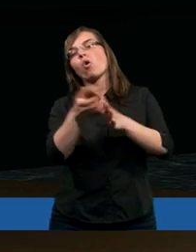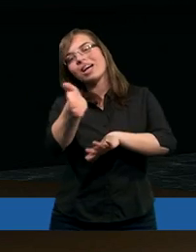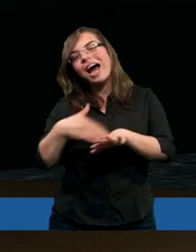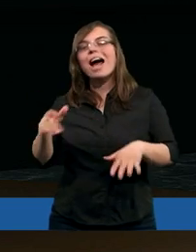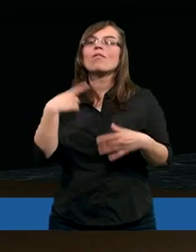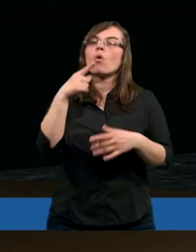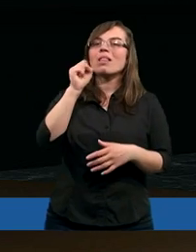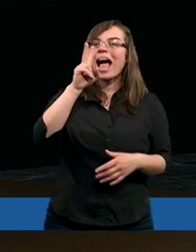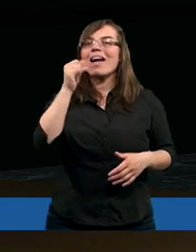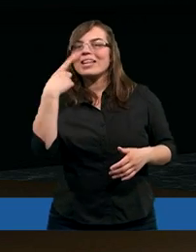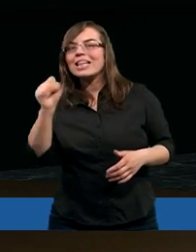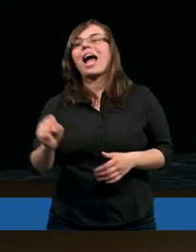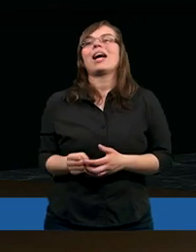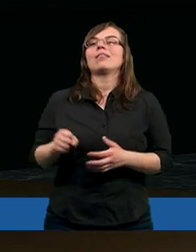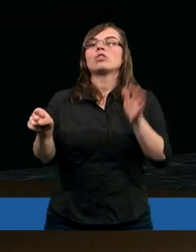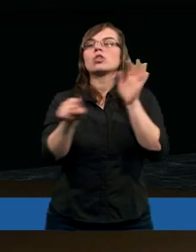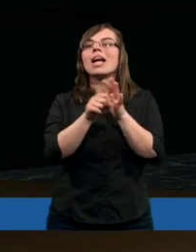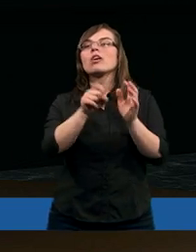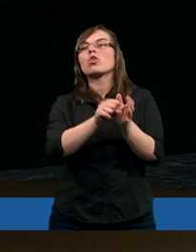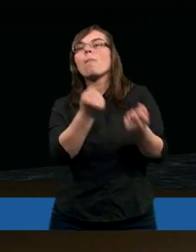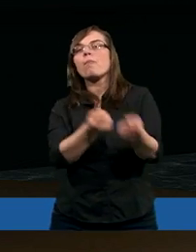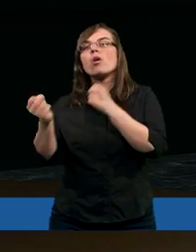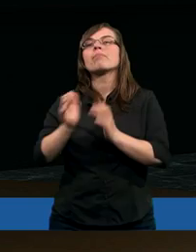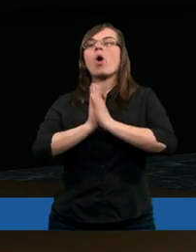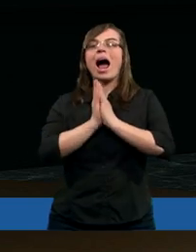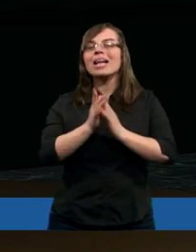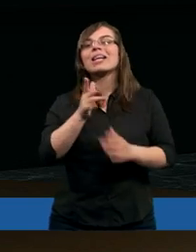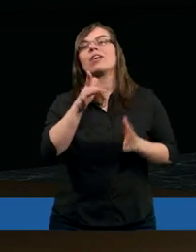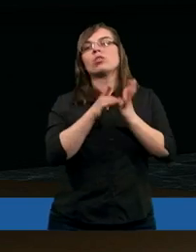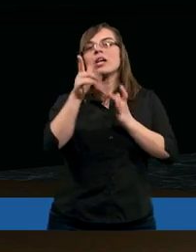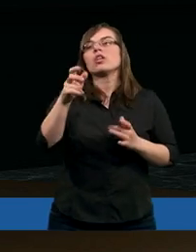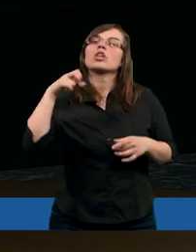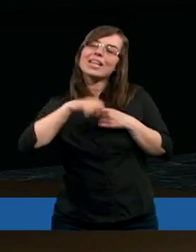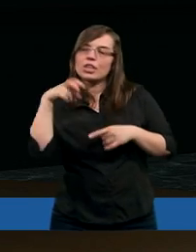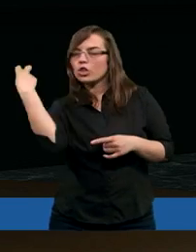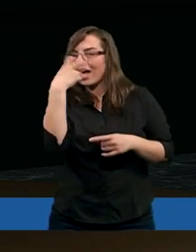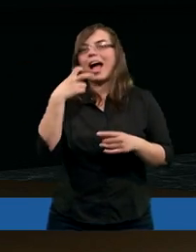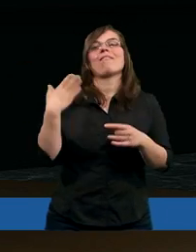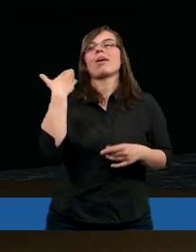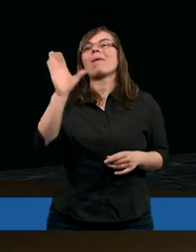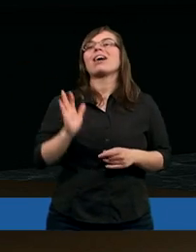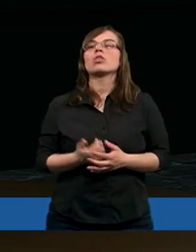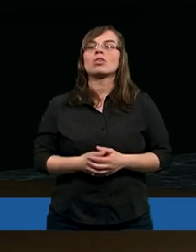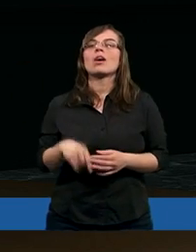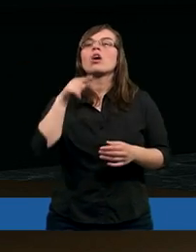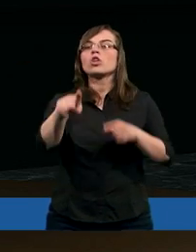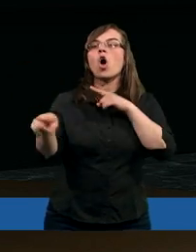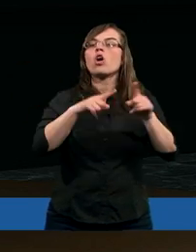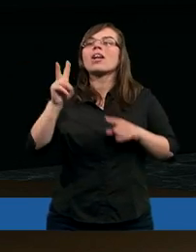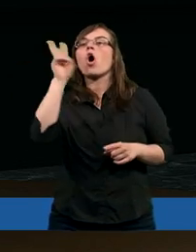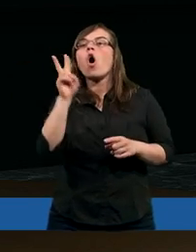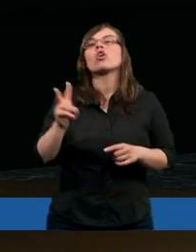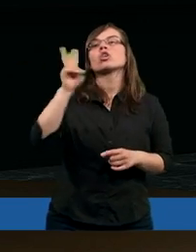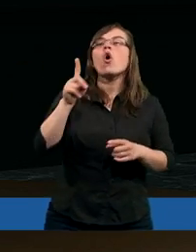do Dawida. Odnosi się to nawet do bogańskiego króla, do Cyrusa, co jest ciekawe w ogóle. To